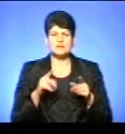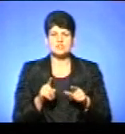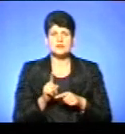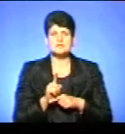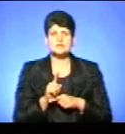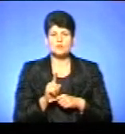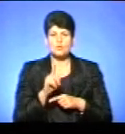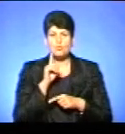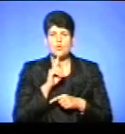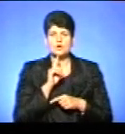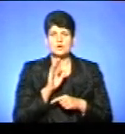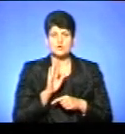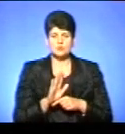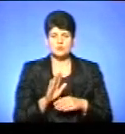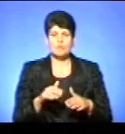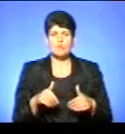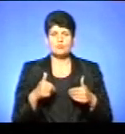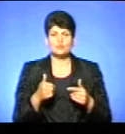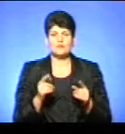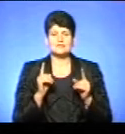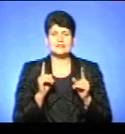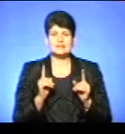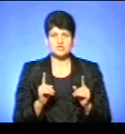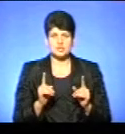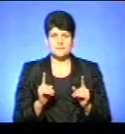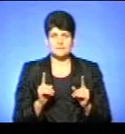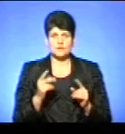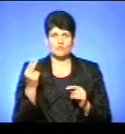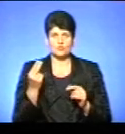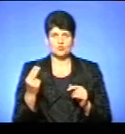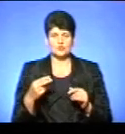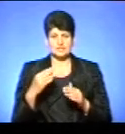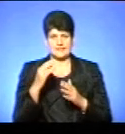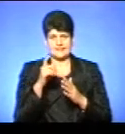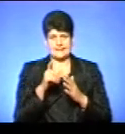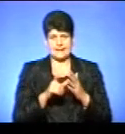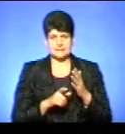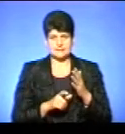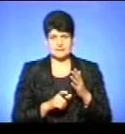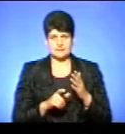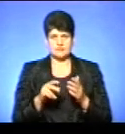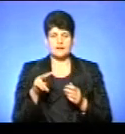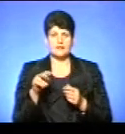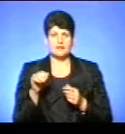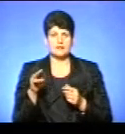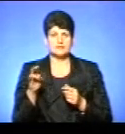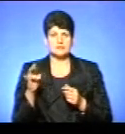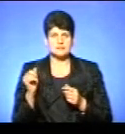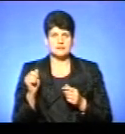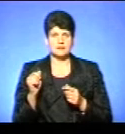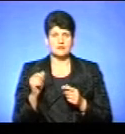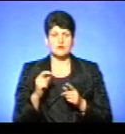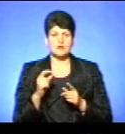також поки що пропонована лише у художніх текстах. З латинської корінь